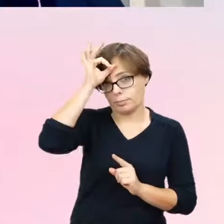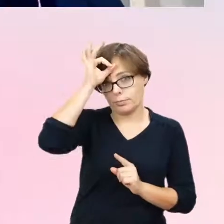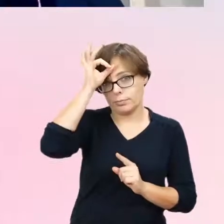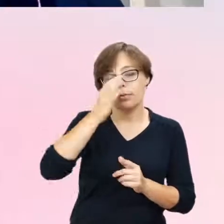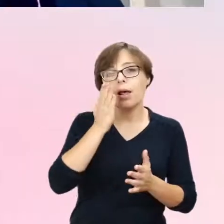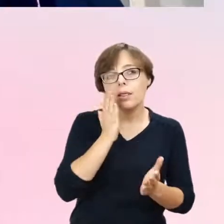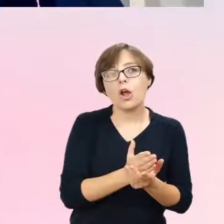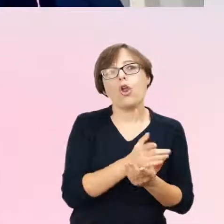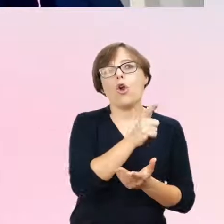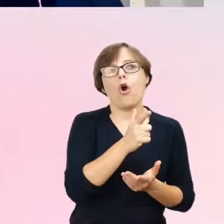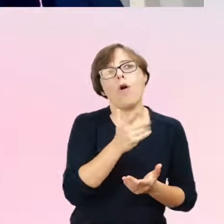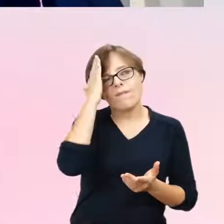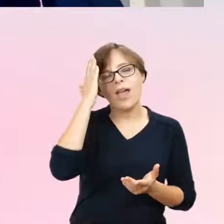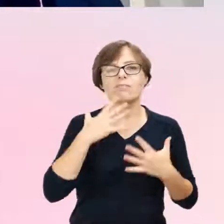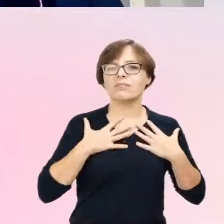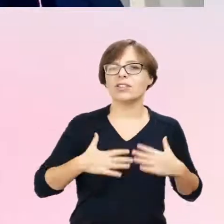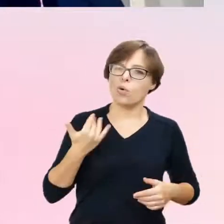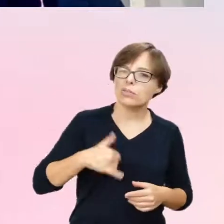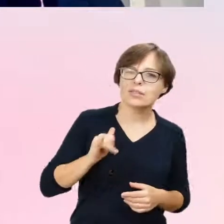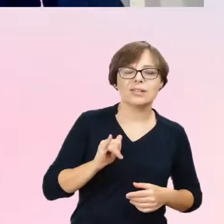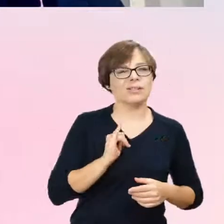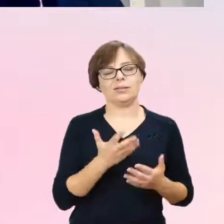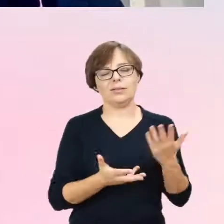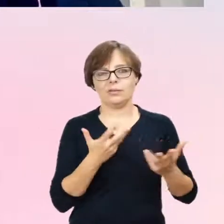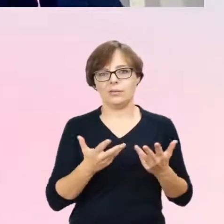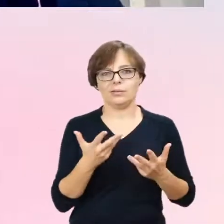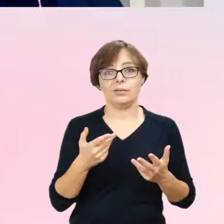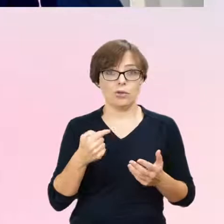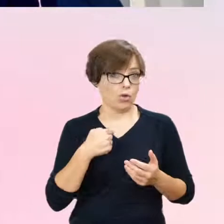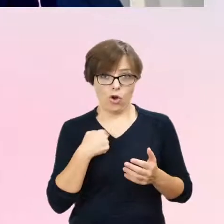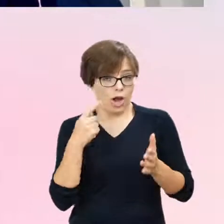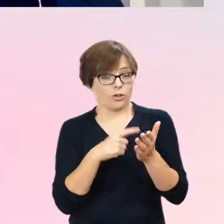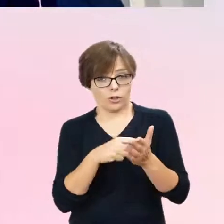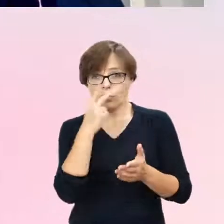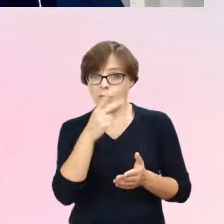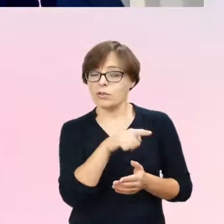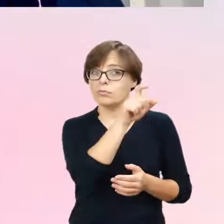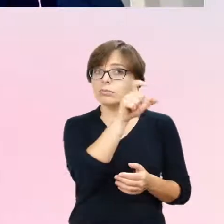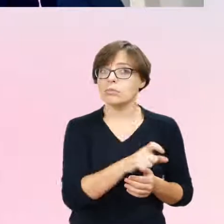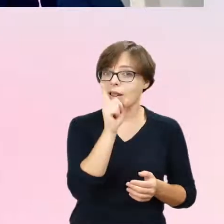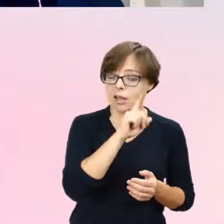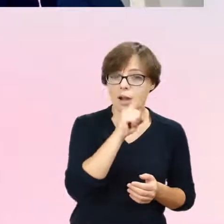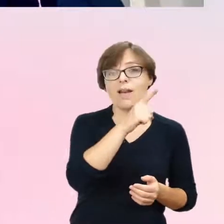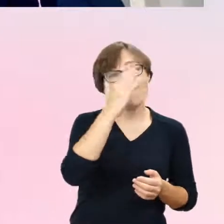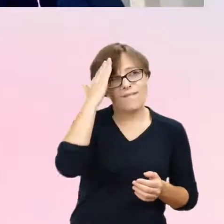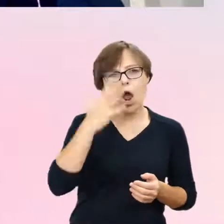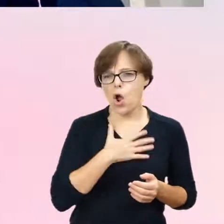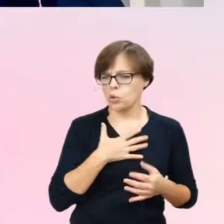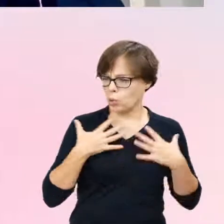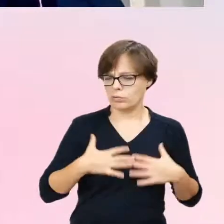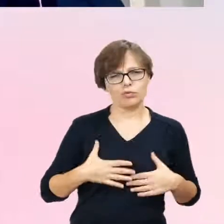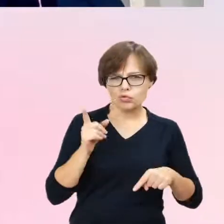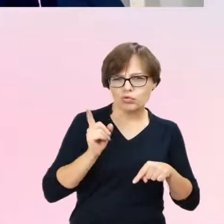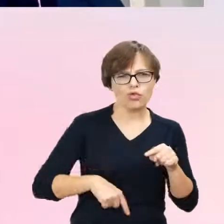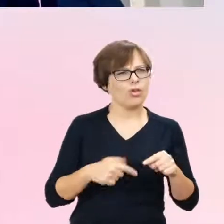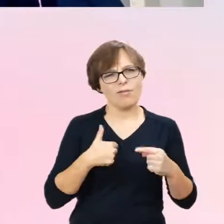tylko przejawia cechy dysforii i wtedy ja się spotykam z takimi nastolatkami, którzy są na etapie, że oni wiedzą, że jest im źle, odczuwają